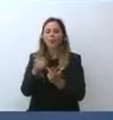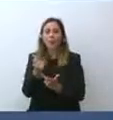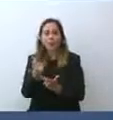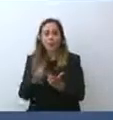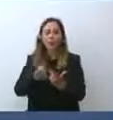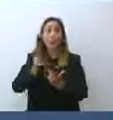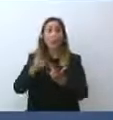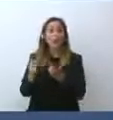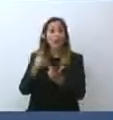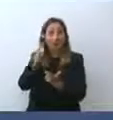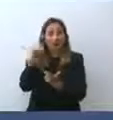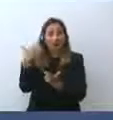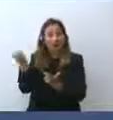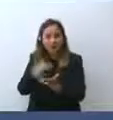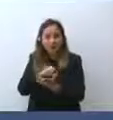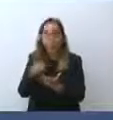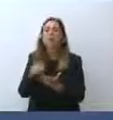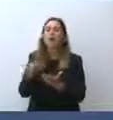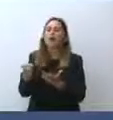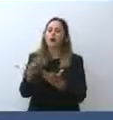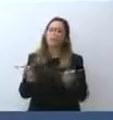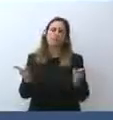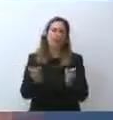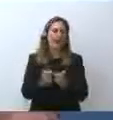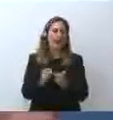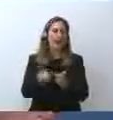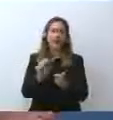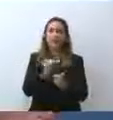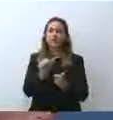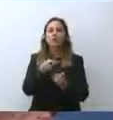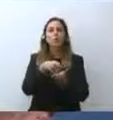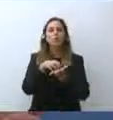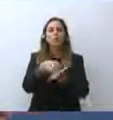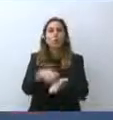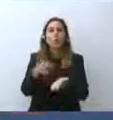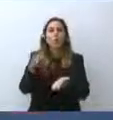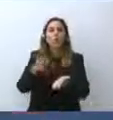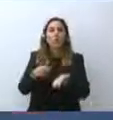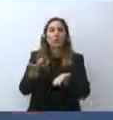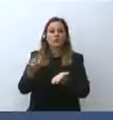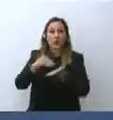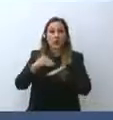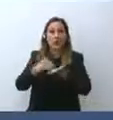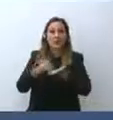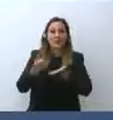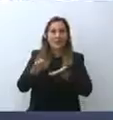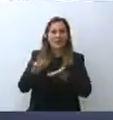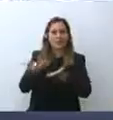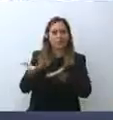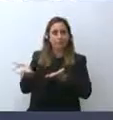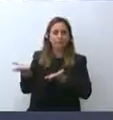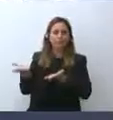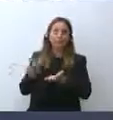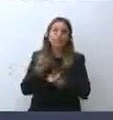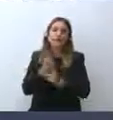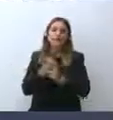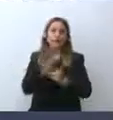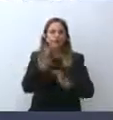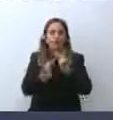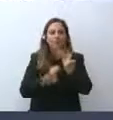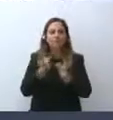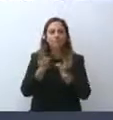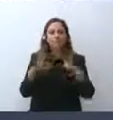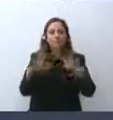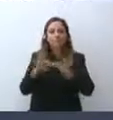estera. Dirò solo poche parole di introduzione perché siamo in tanti proprio per darvi conto del lavoro che il Governo ha fatto